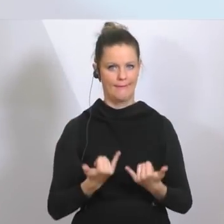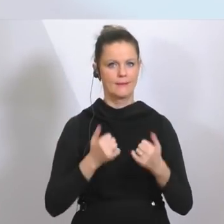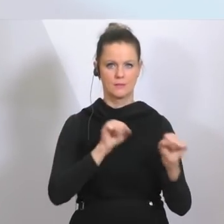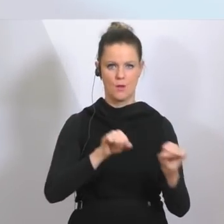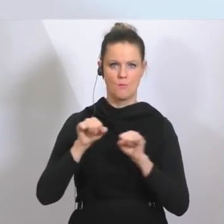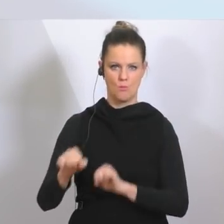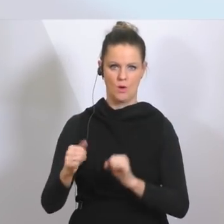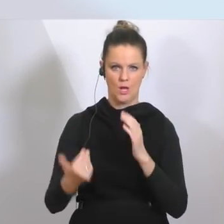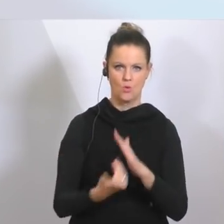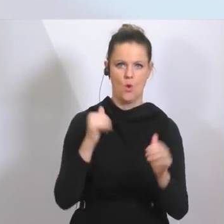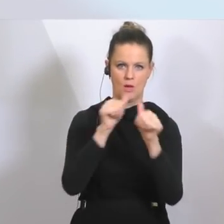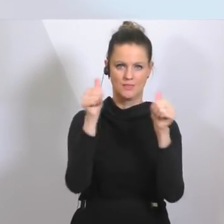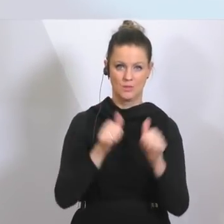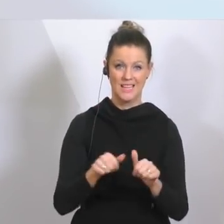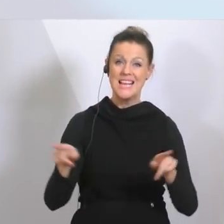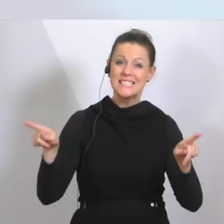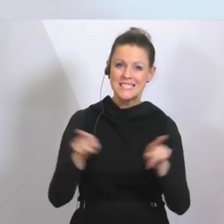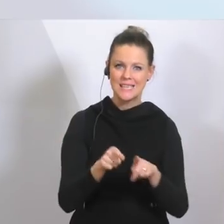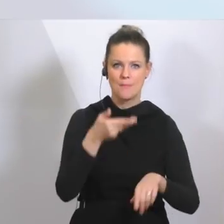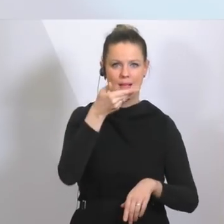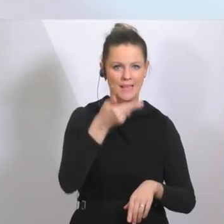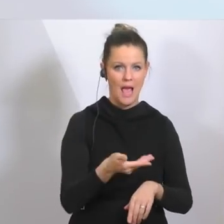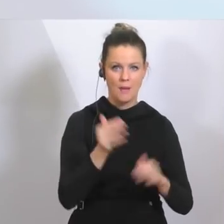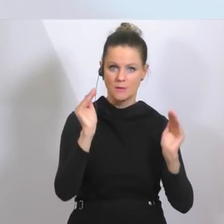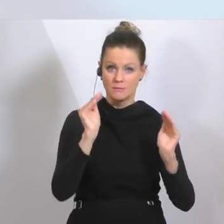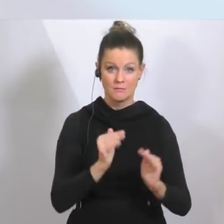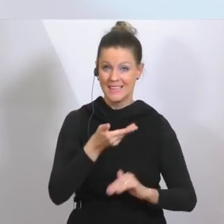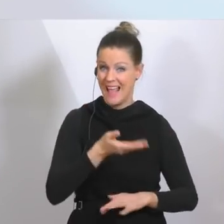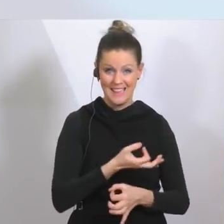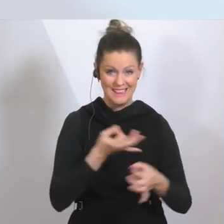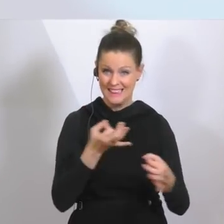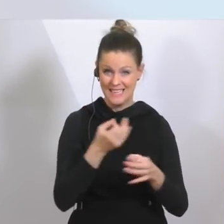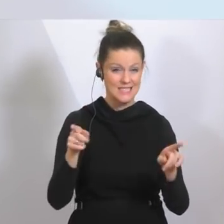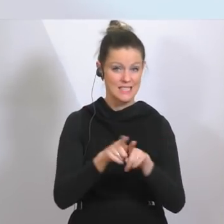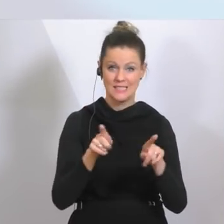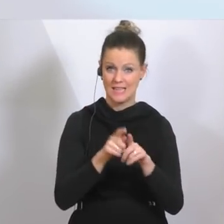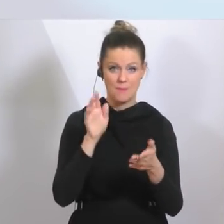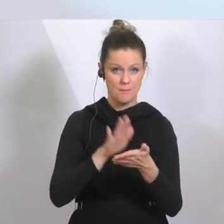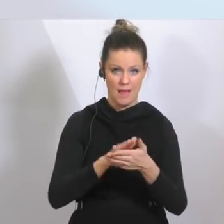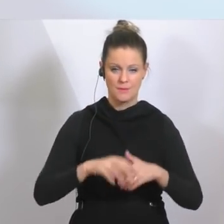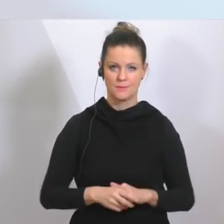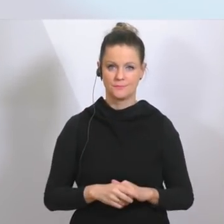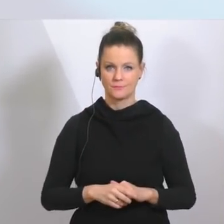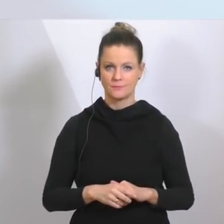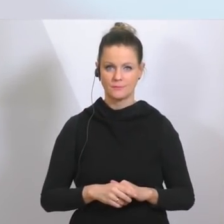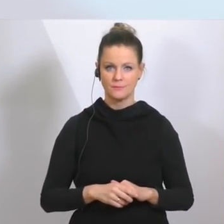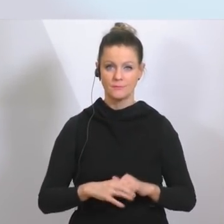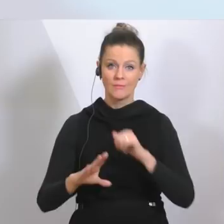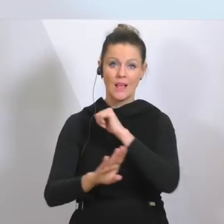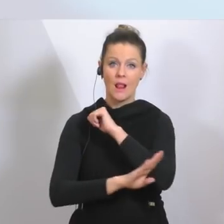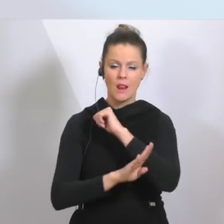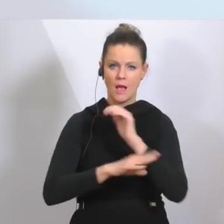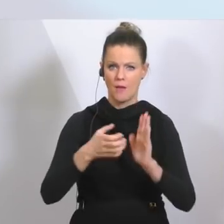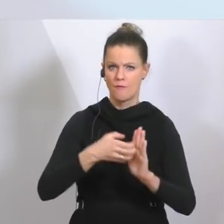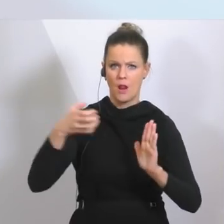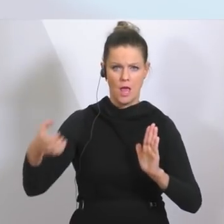uns ganz wichtig, bei gleichem Gehalt und keinen Einbußen. Auch die Lehre wird dadurch nicht verlängert, es